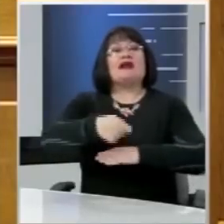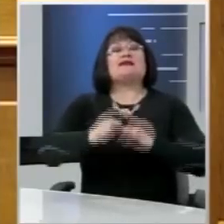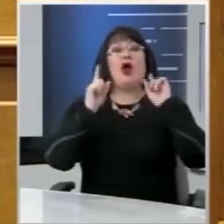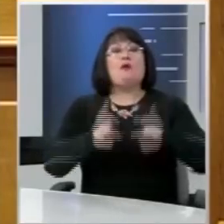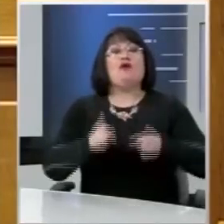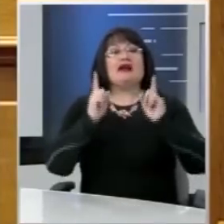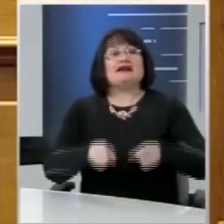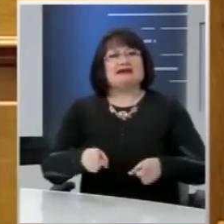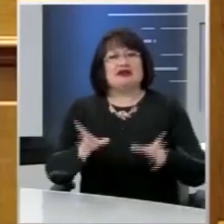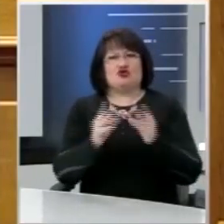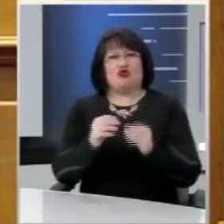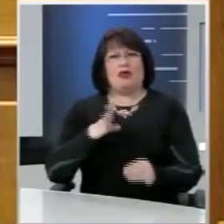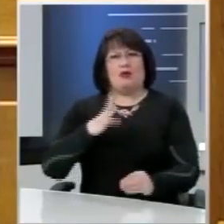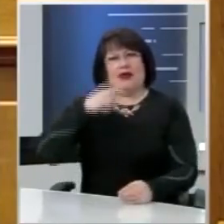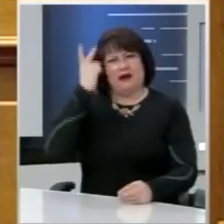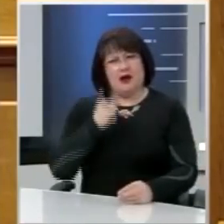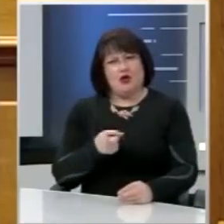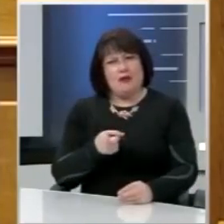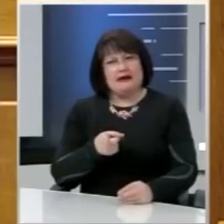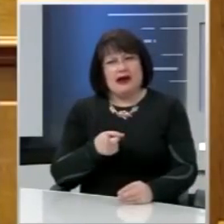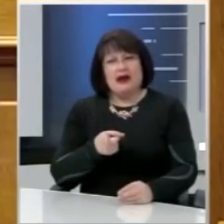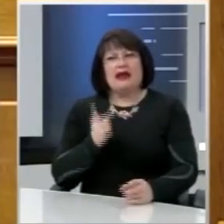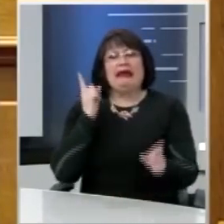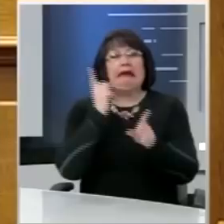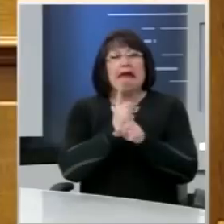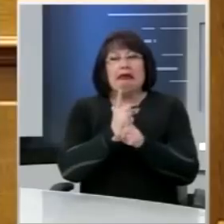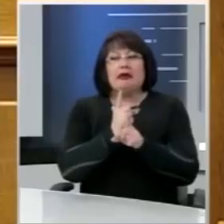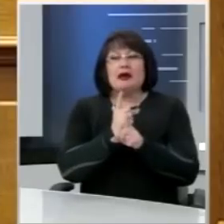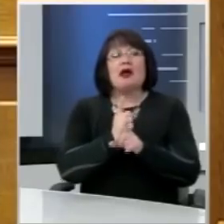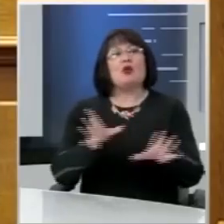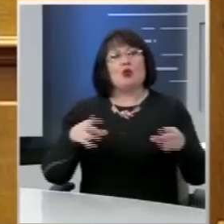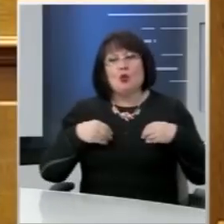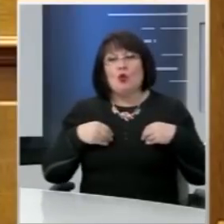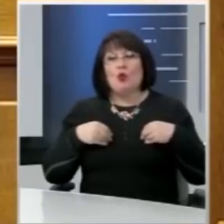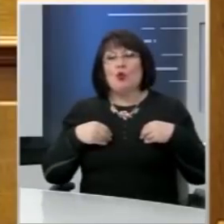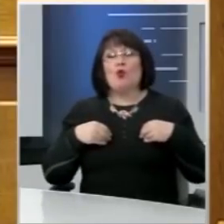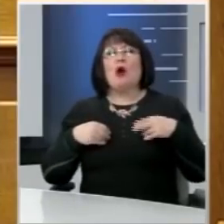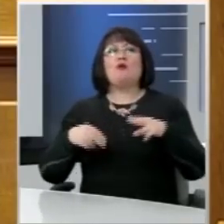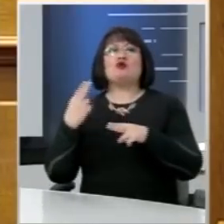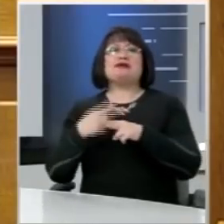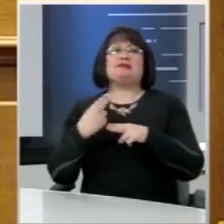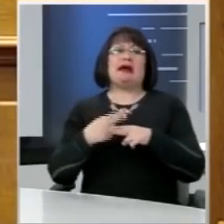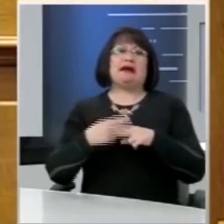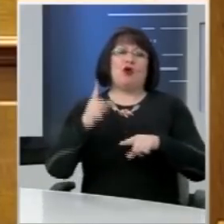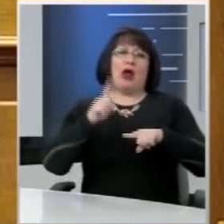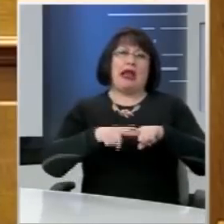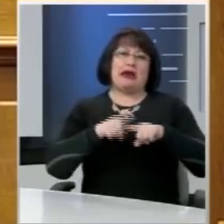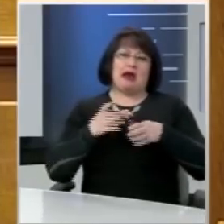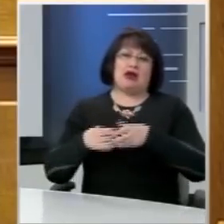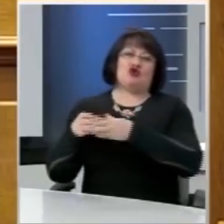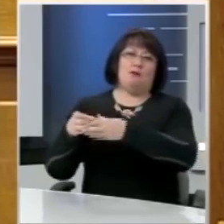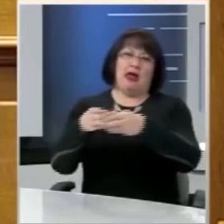Δικαιωμάτων του Ανθρώπου και κυρίως έχει τύχη αποδοχής από μεγάλα τμήματα του ελληνικού λαού.